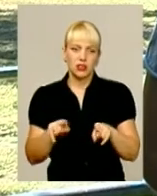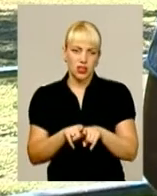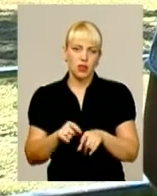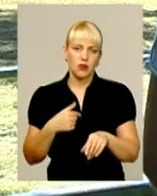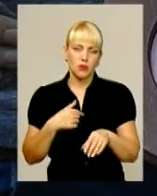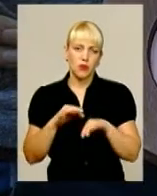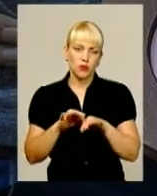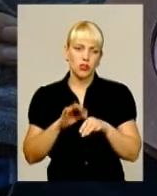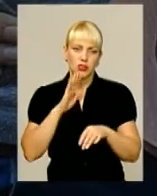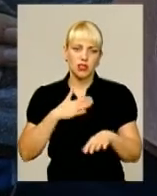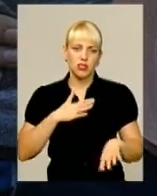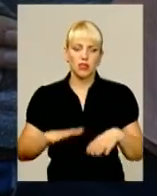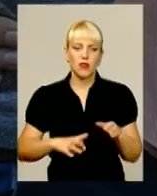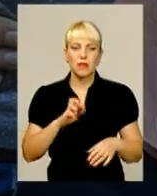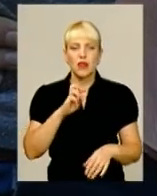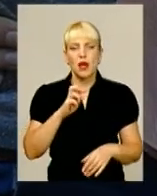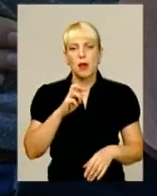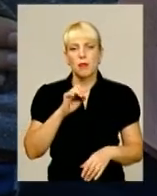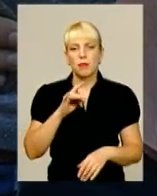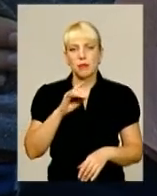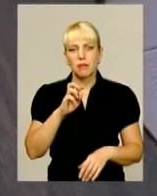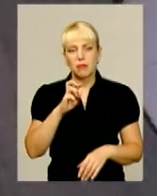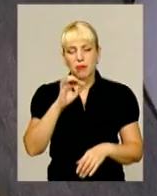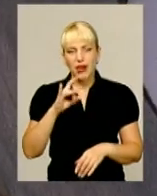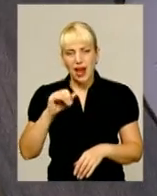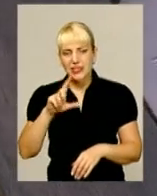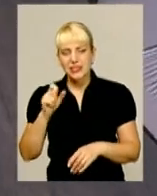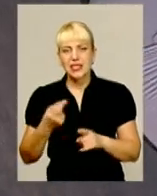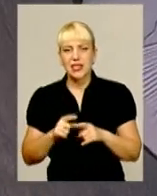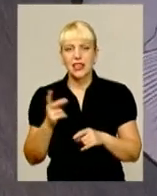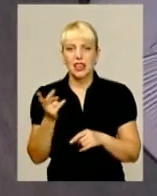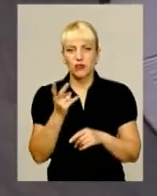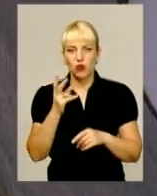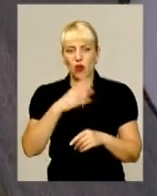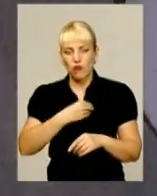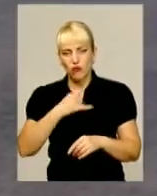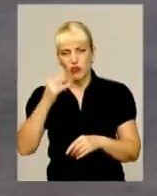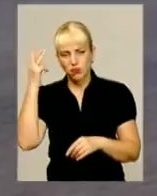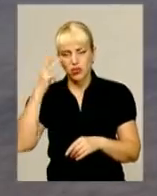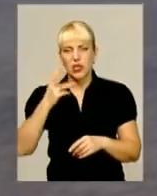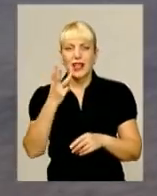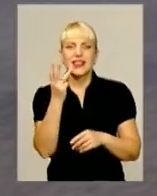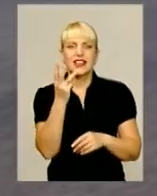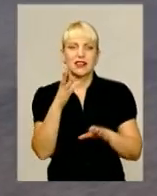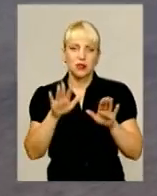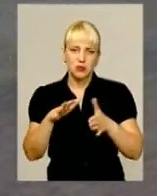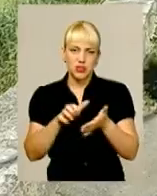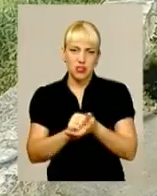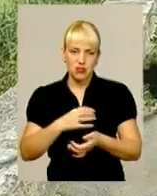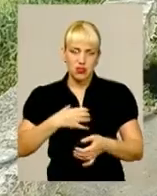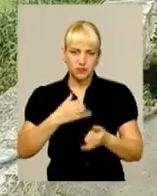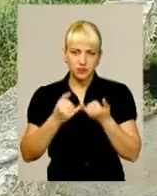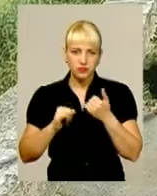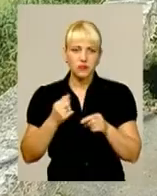тренування в Ріво. У Бразилії Дмитро Янчук разом із Тарасом Міщуком стали третіми у каноє-двіць на дистанції тисяча метрів. Ще один подільський